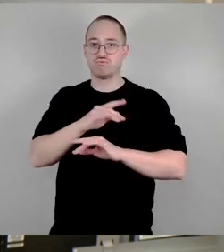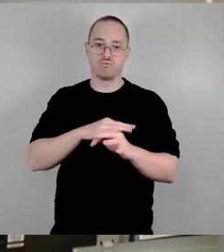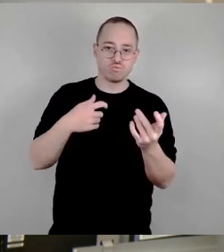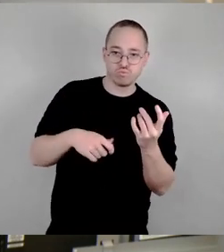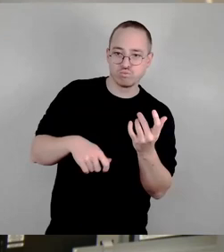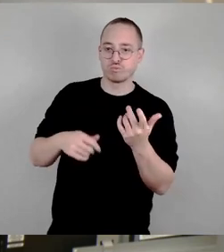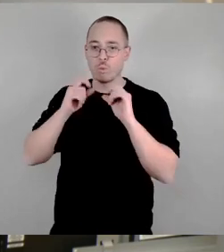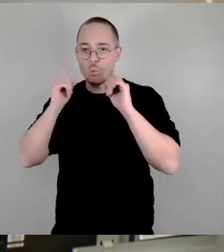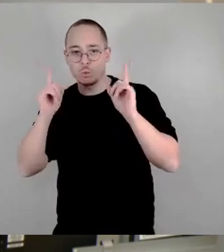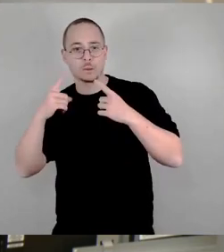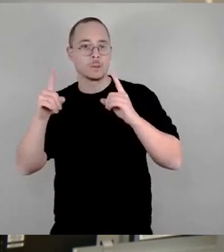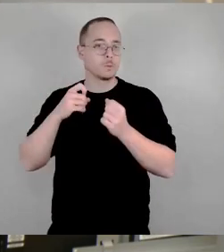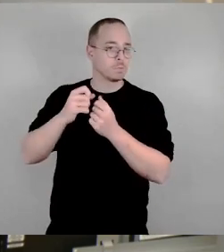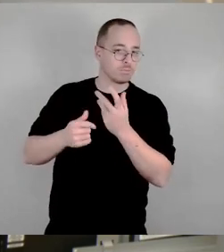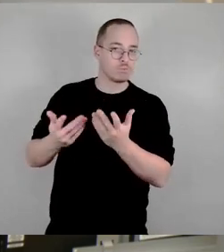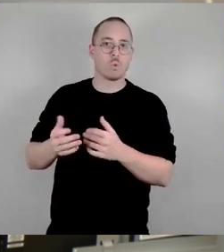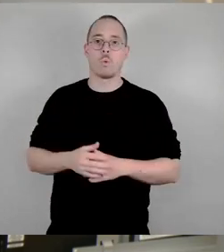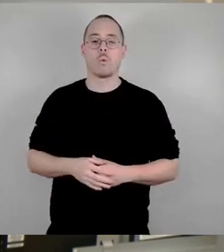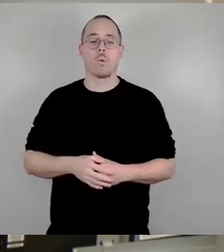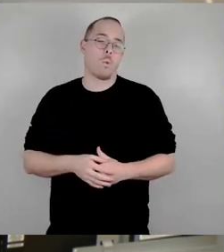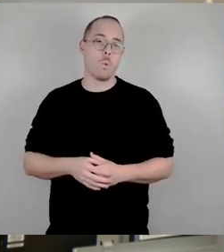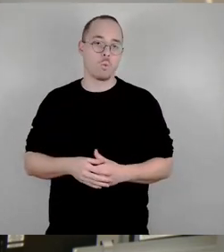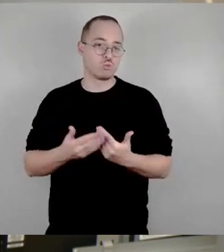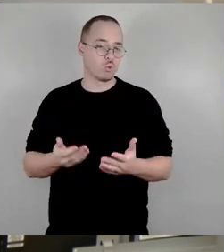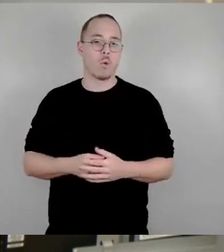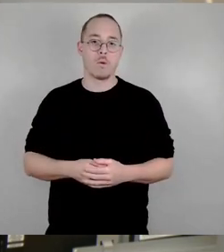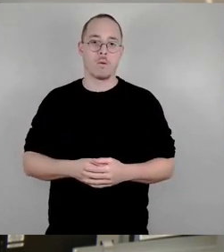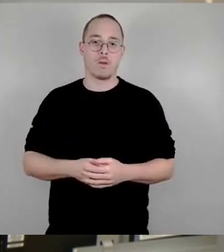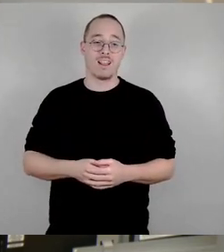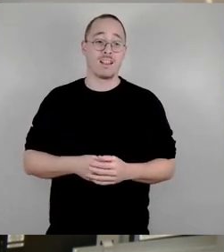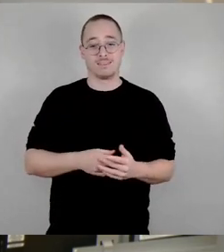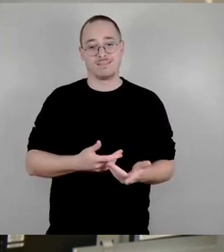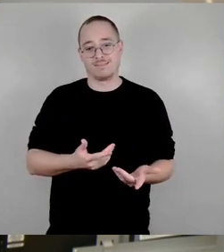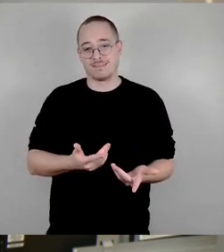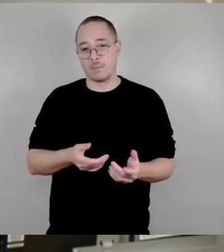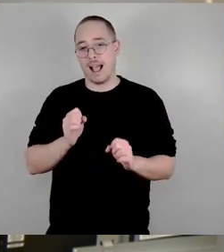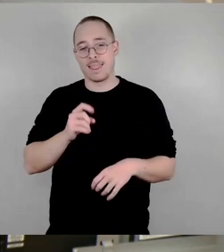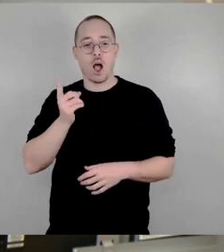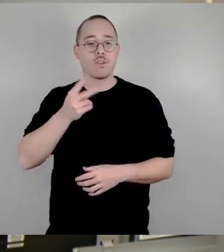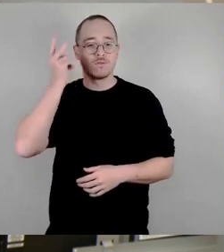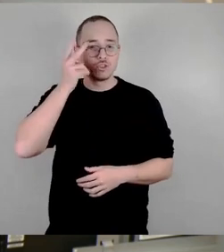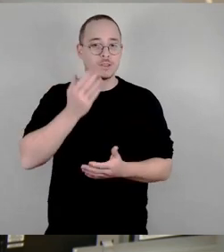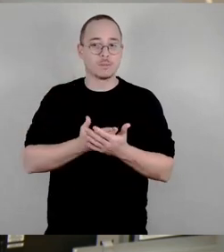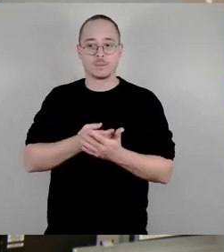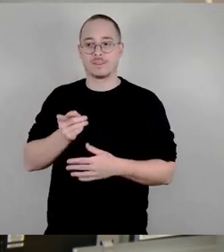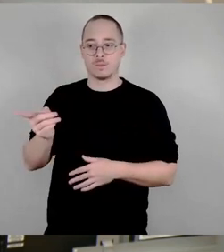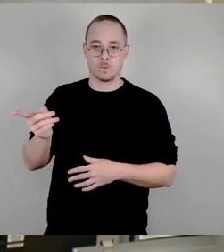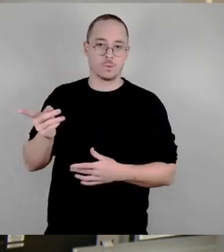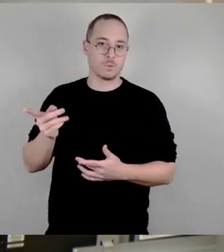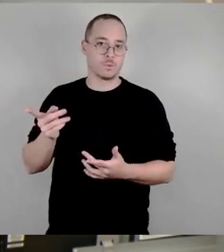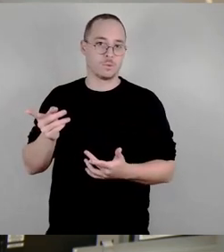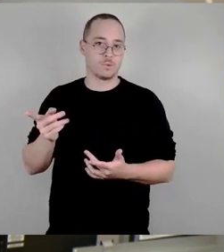Auswüchse gibt, die, wenn du dort wohnst, unerträglich sind. Also wenn man zum Beispiel Redakteur der Dresdner Neuesten Nachrichten ist und immer den